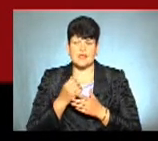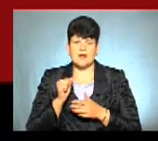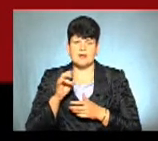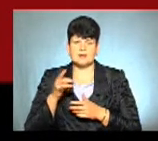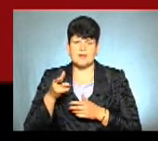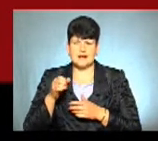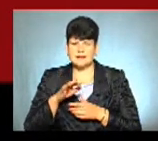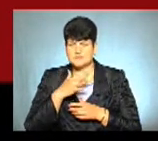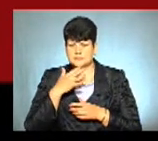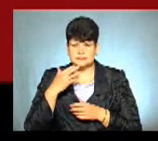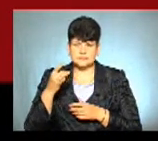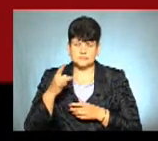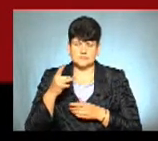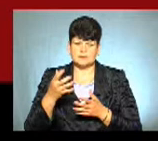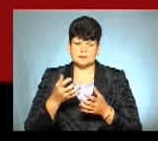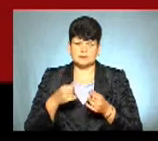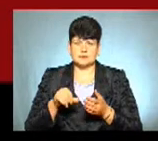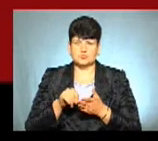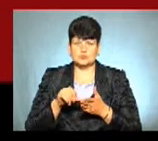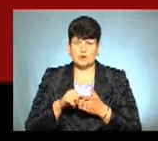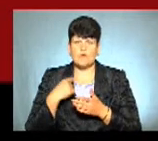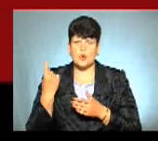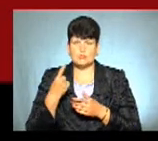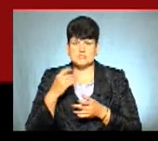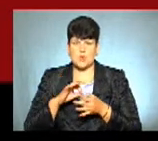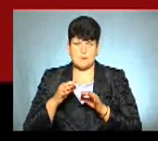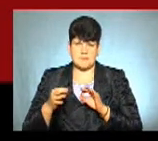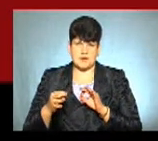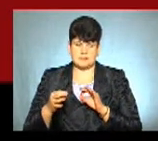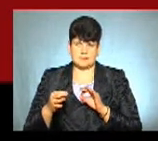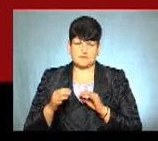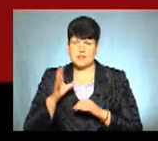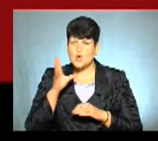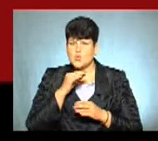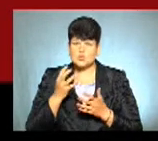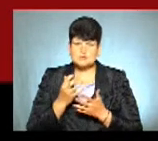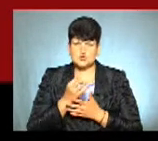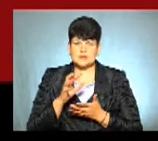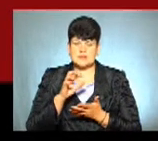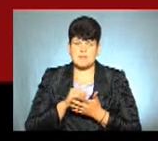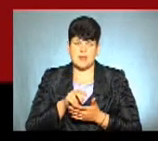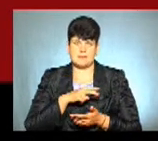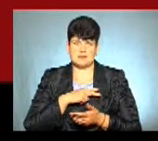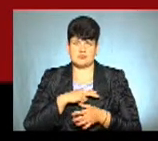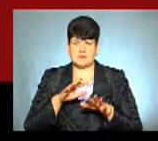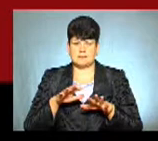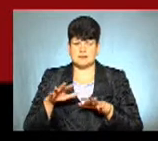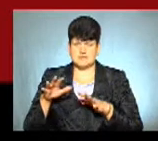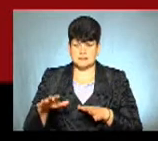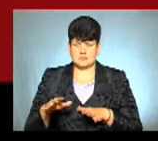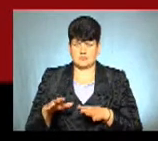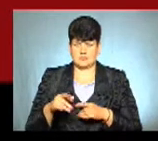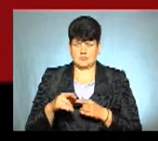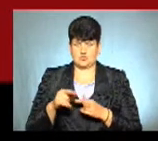неодноразово брала участь в обласних олімпіадах і успішно займала призові місця. І буквально